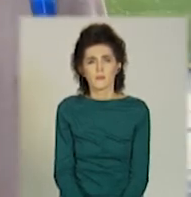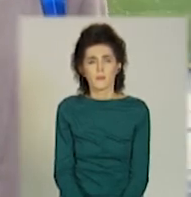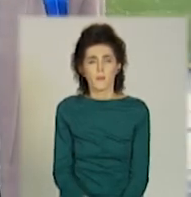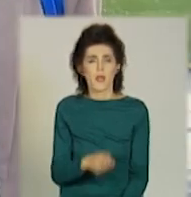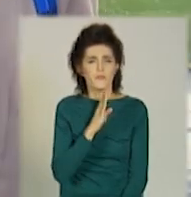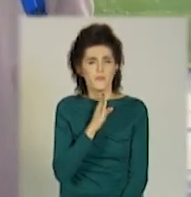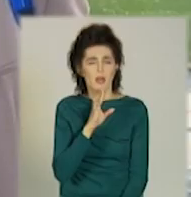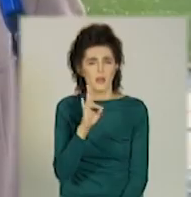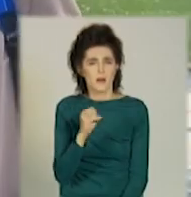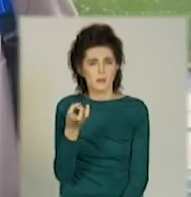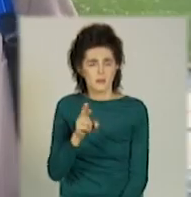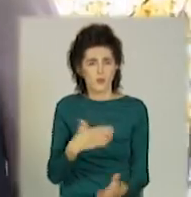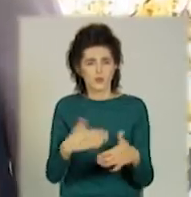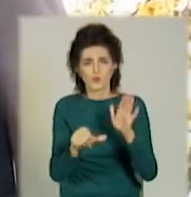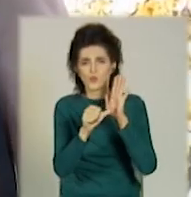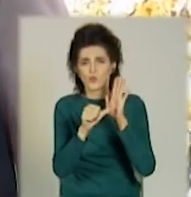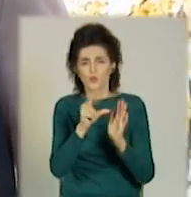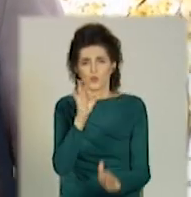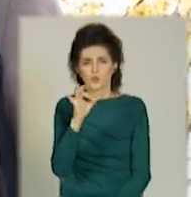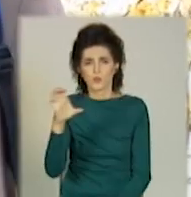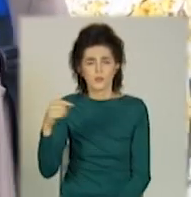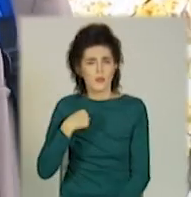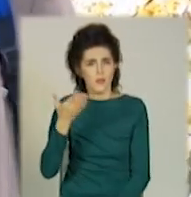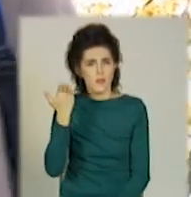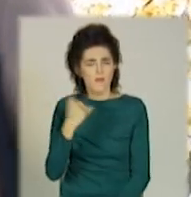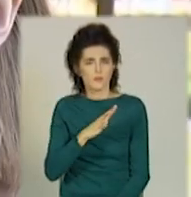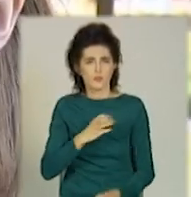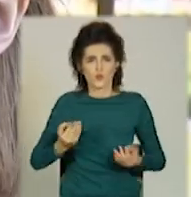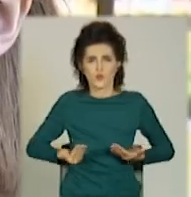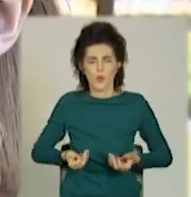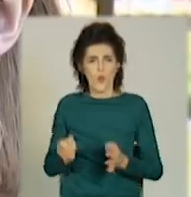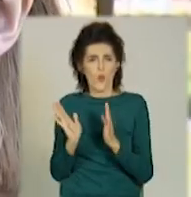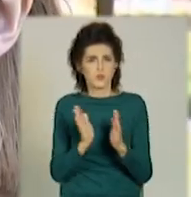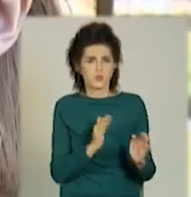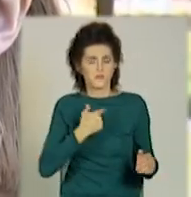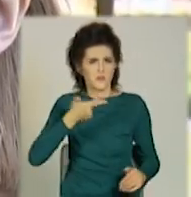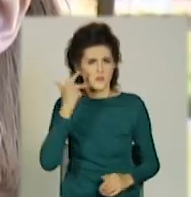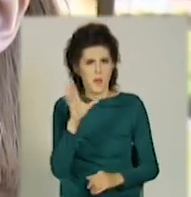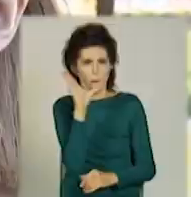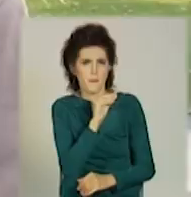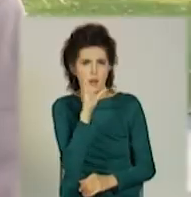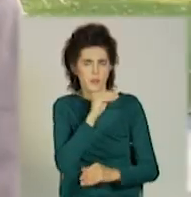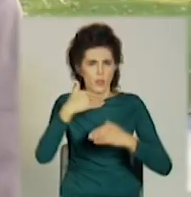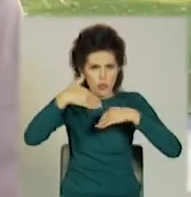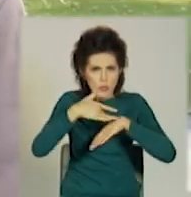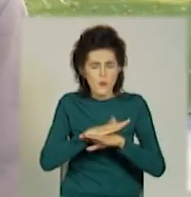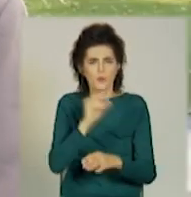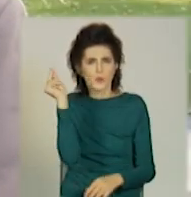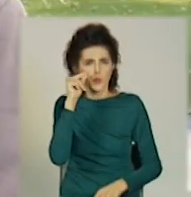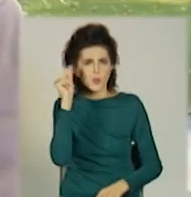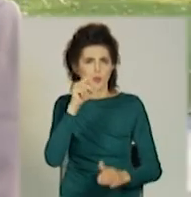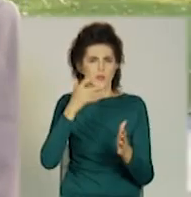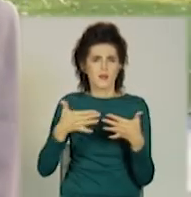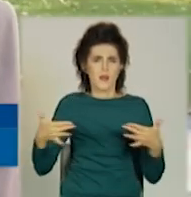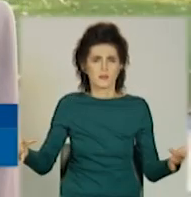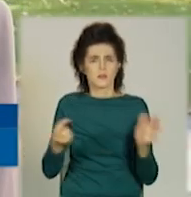Анастасія – шестикурсниця. Каже, коли жила в гуртожитку, до іспитів завжди готувалася разом з подругою, переважно вночі. Ми вслух читали друг друга